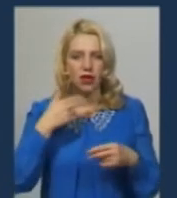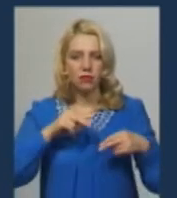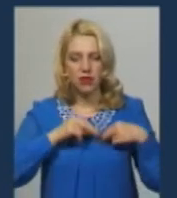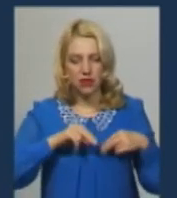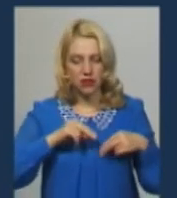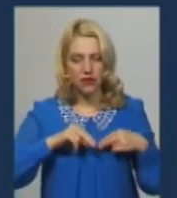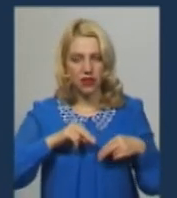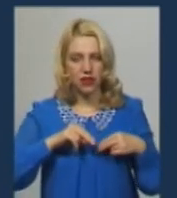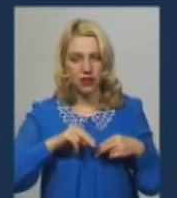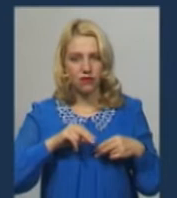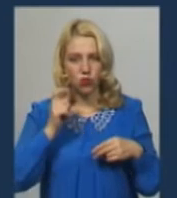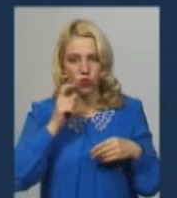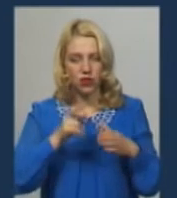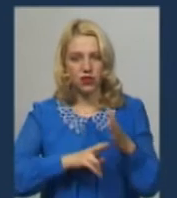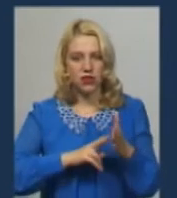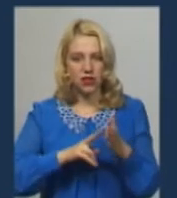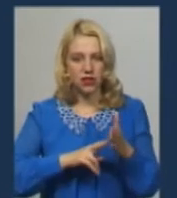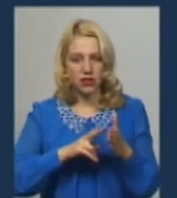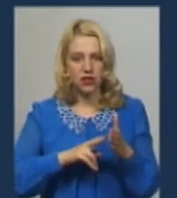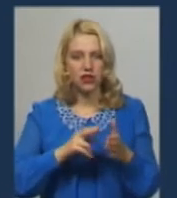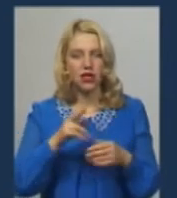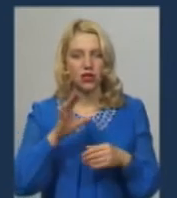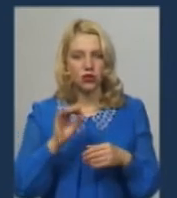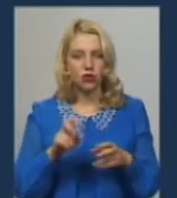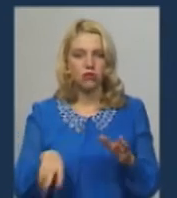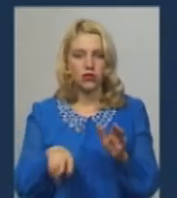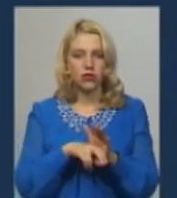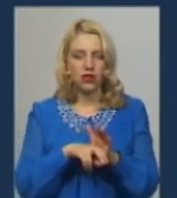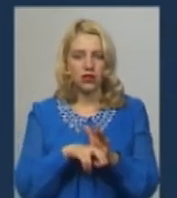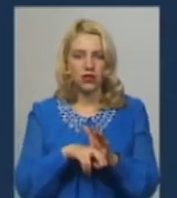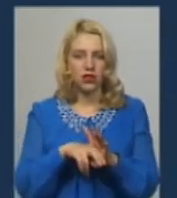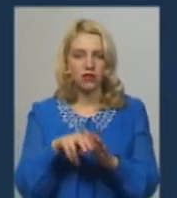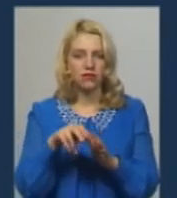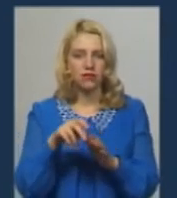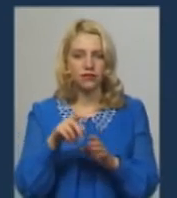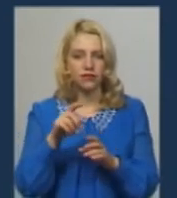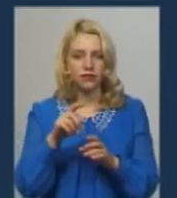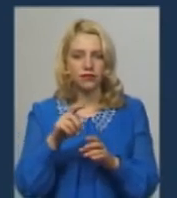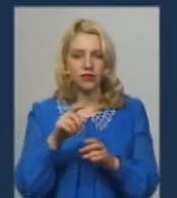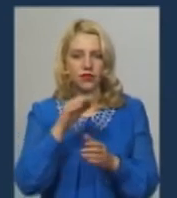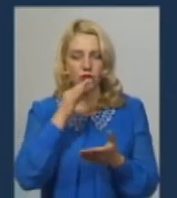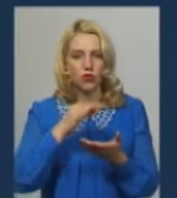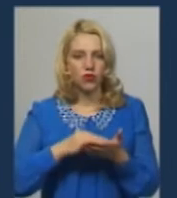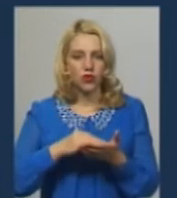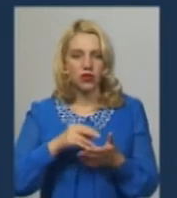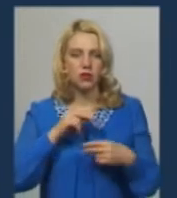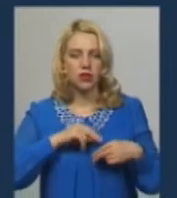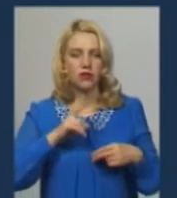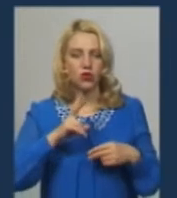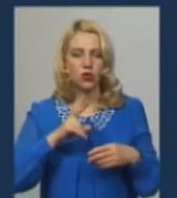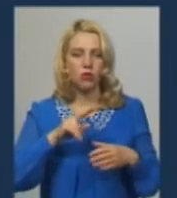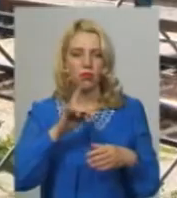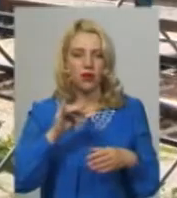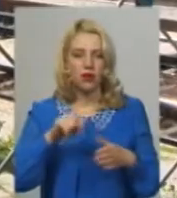залізниці, знаходяться в селах, у посадках, це покладається на працівників поїздних бригад, які обслуговуватимуть приміські